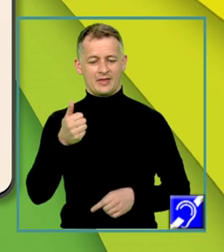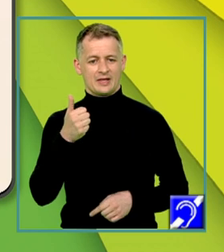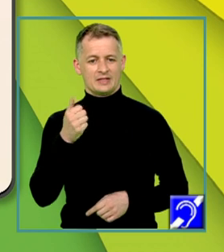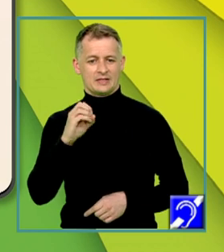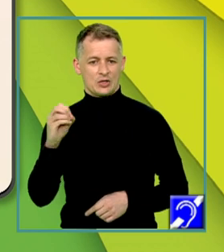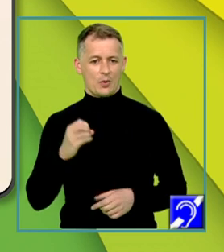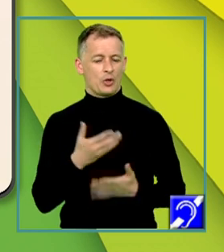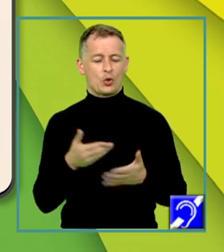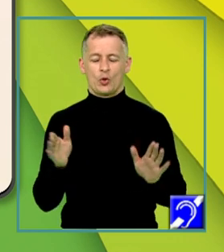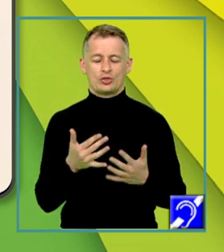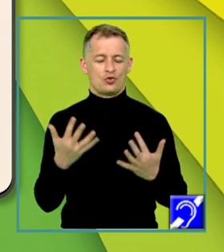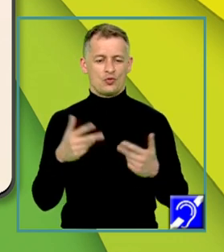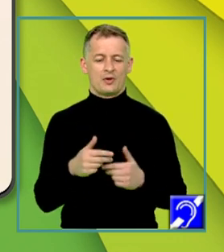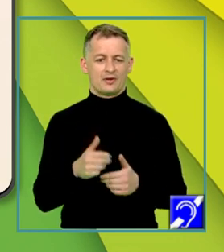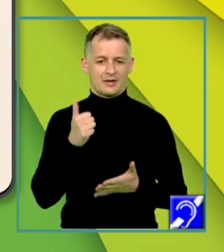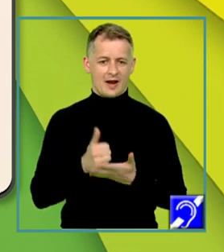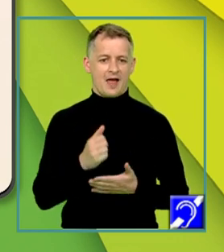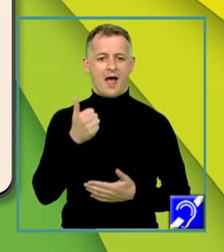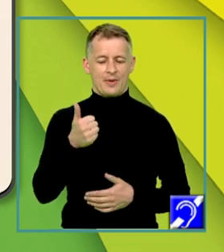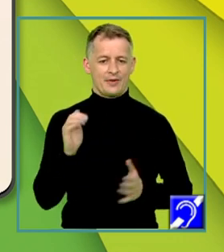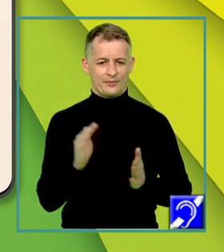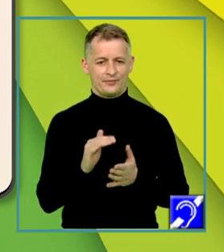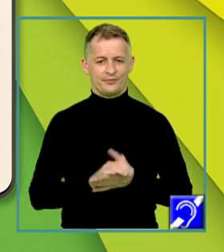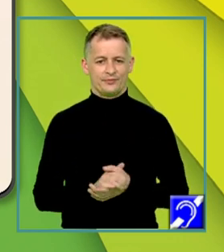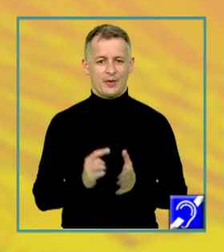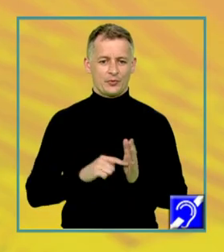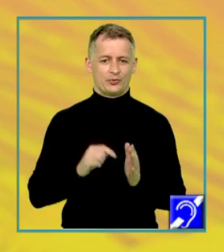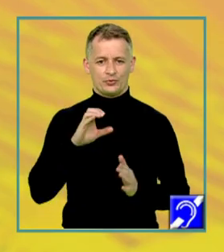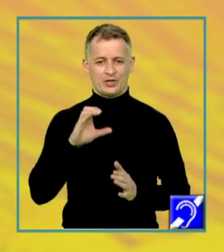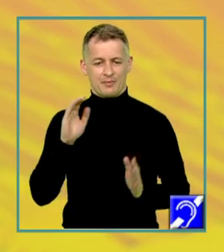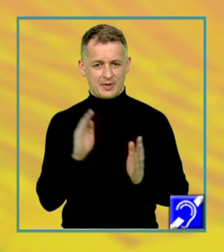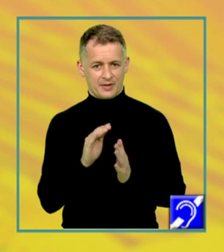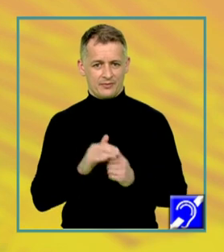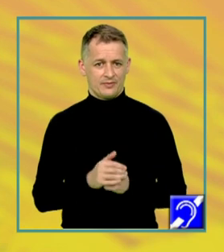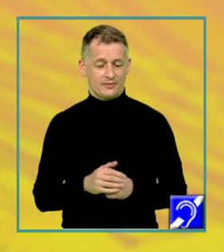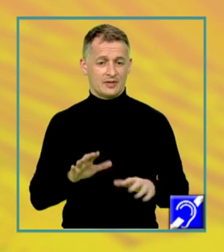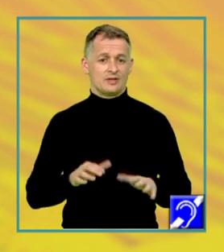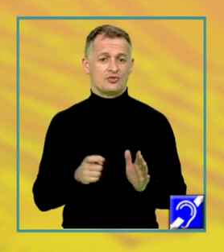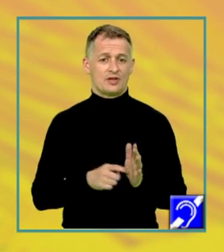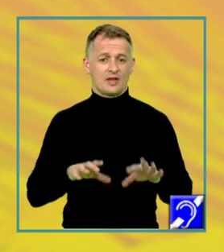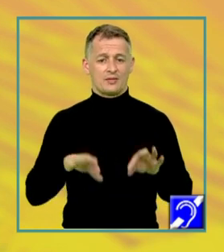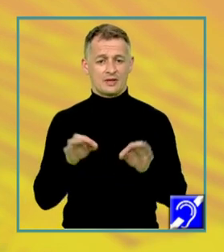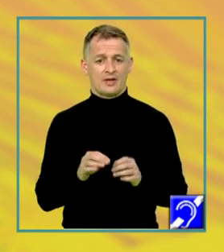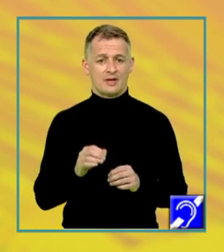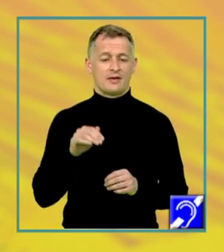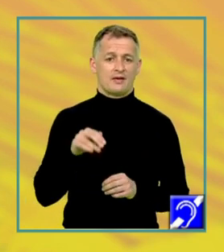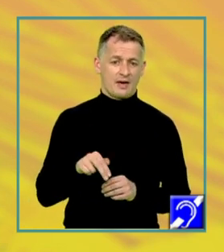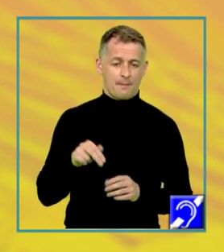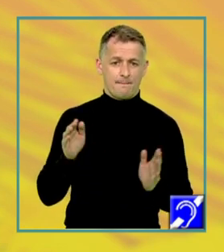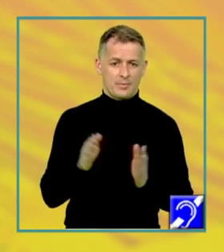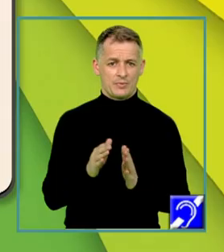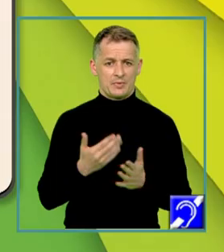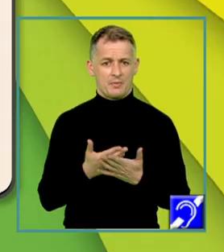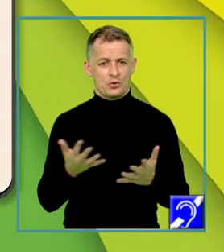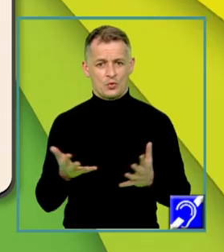pentru orice număr real A mic. La punctul C mic se cere determinarea numărilor reale M mic pentru care